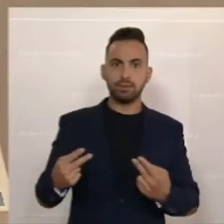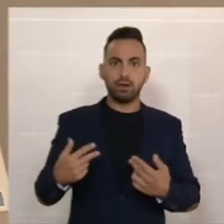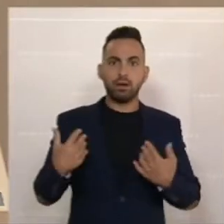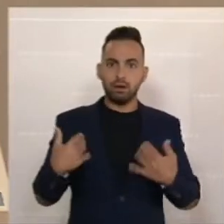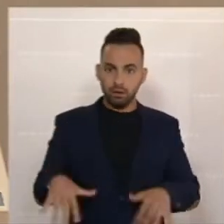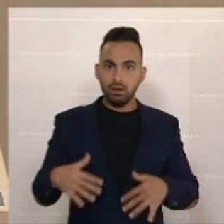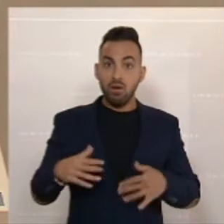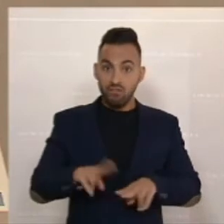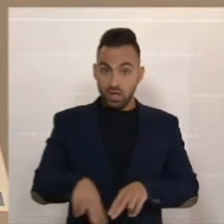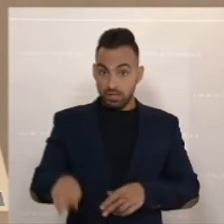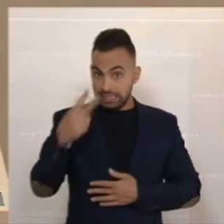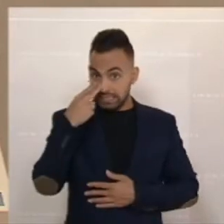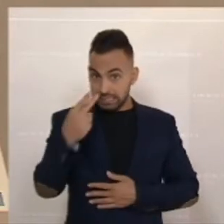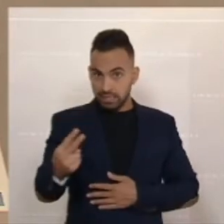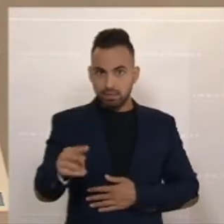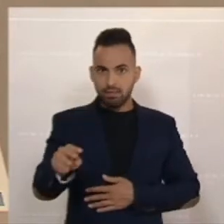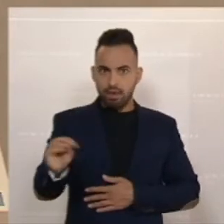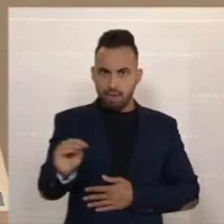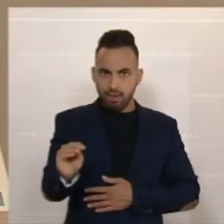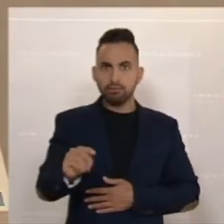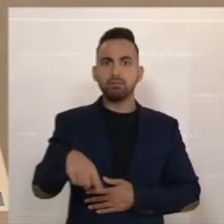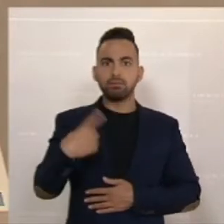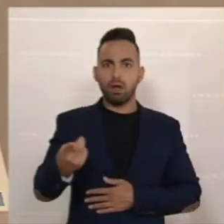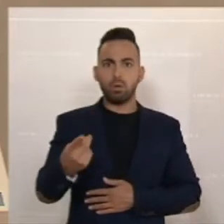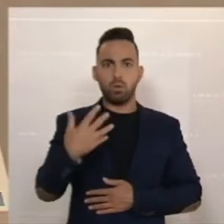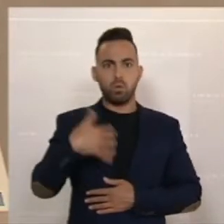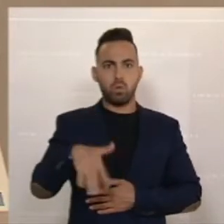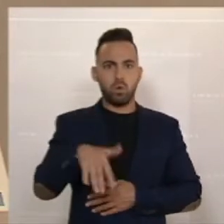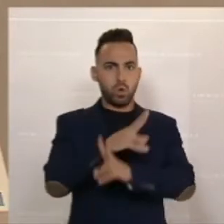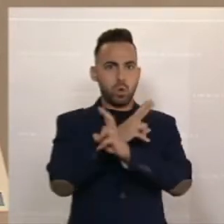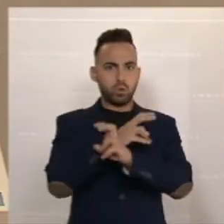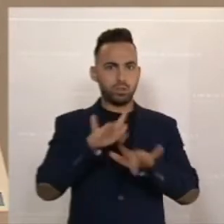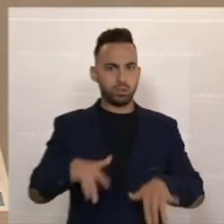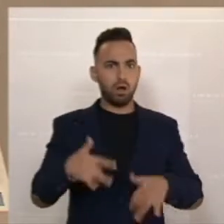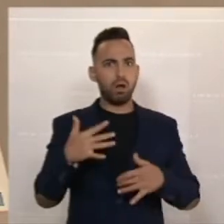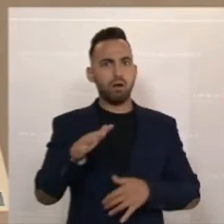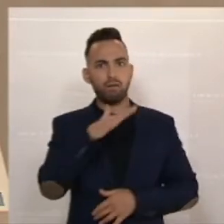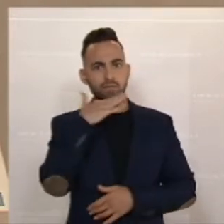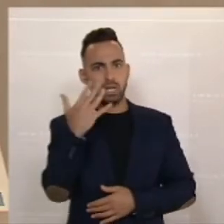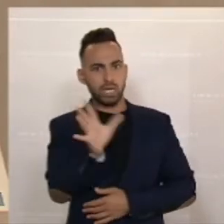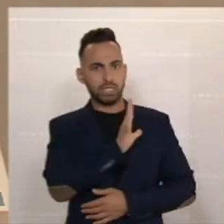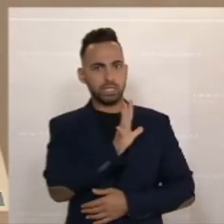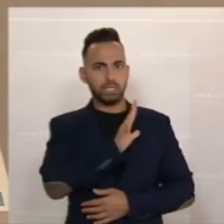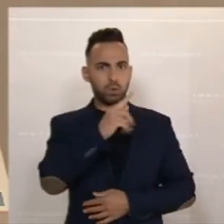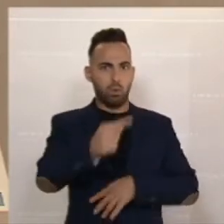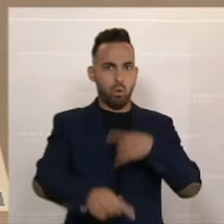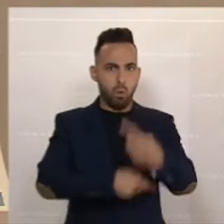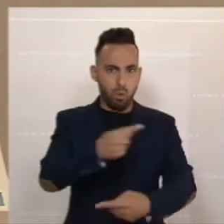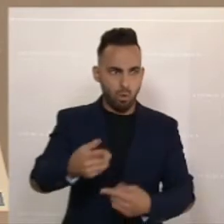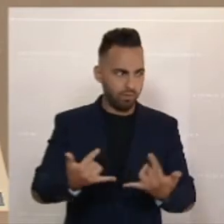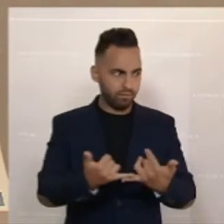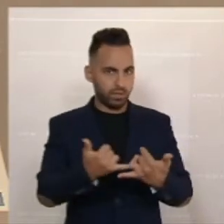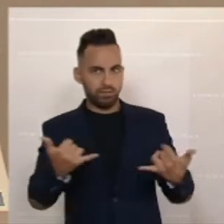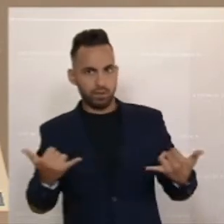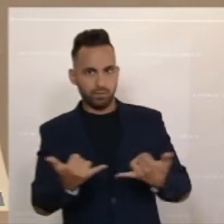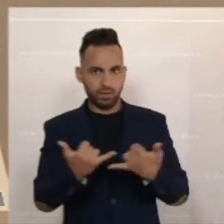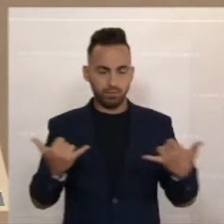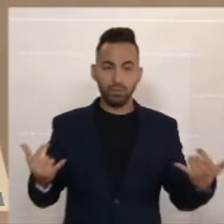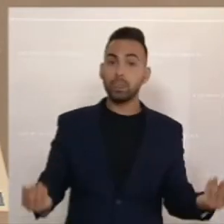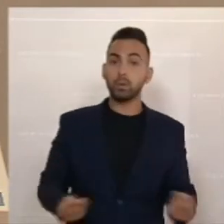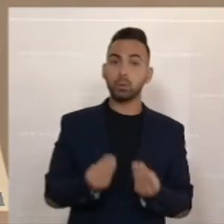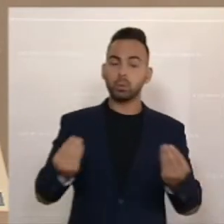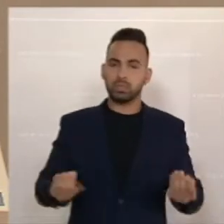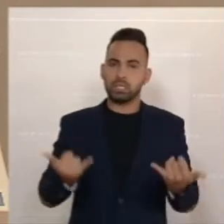bewusst werden, dass vieles in Österreich am Spiel steht. Denn gleichzeitig wissen wir auch eines. Diese